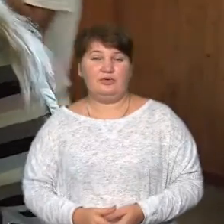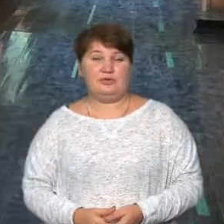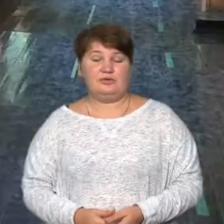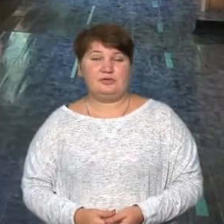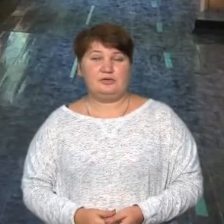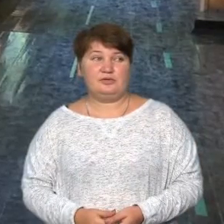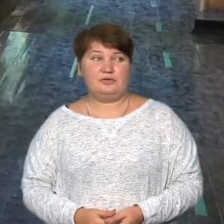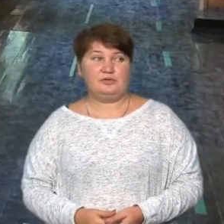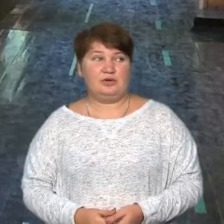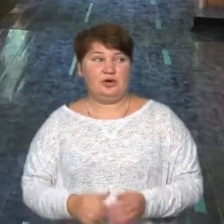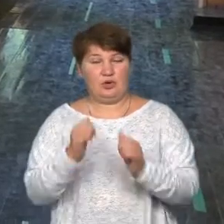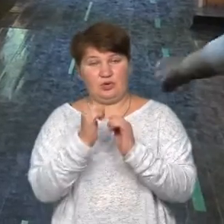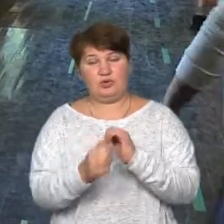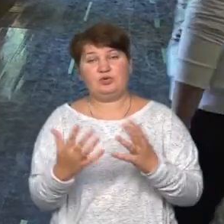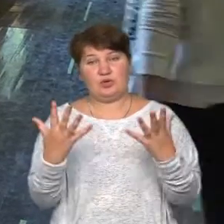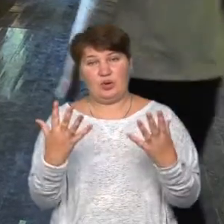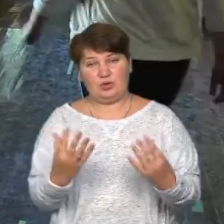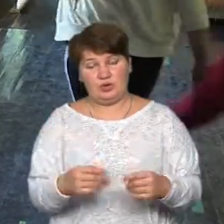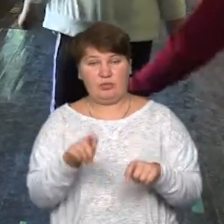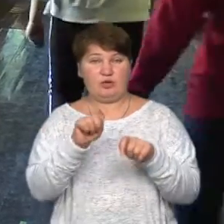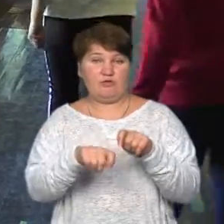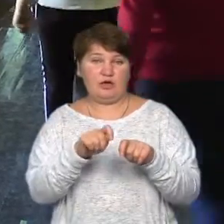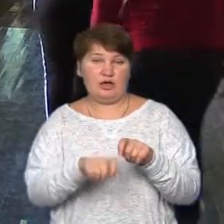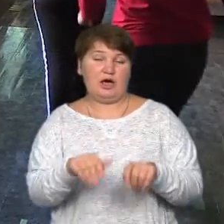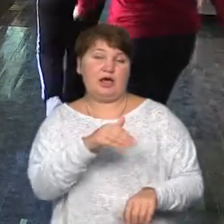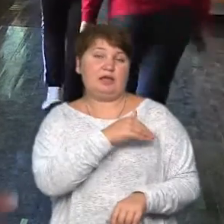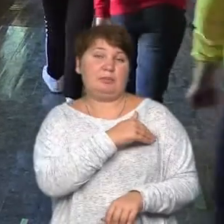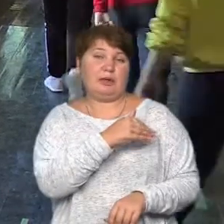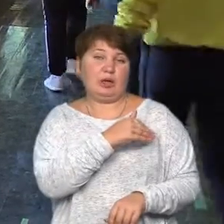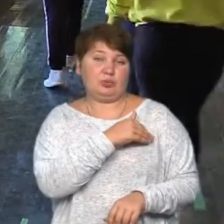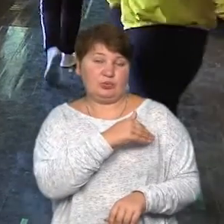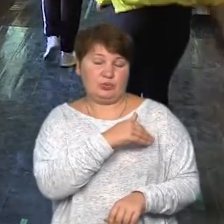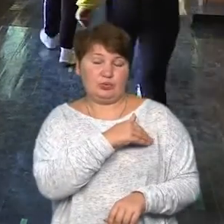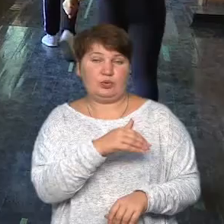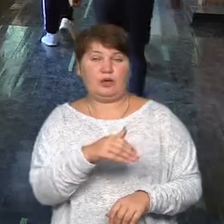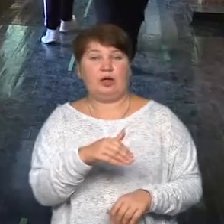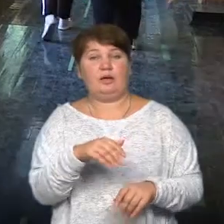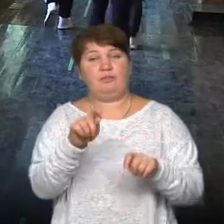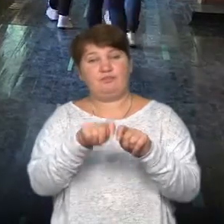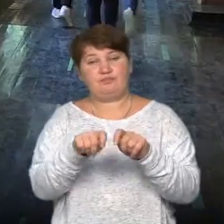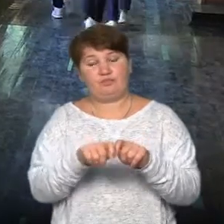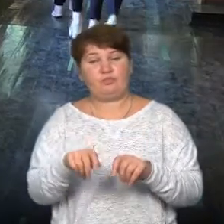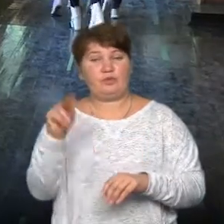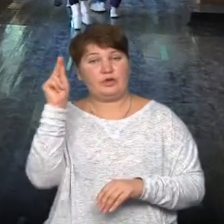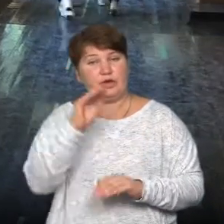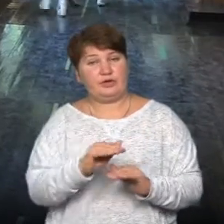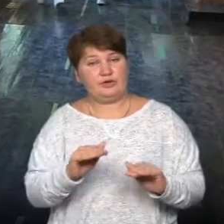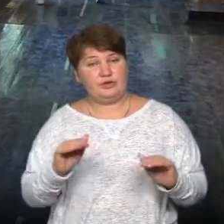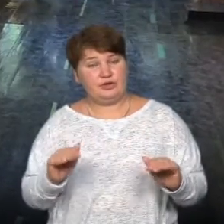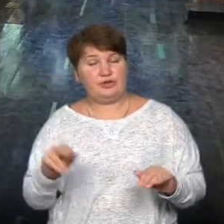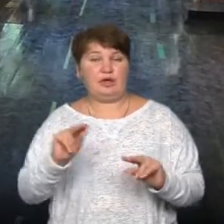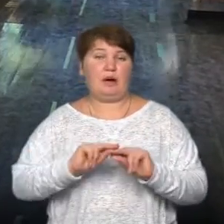Кожного дня робимо температурний скринінг. Температуру міряємо працівникам, діткам.